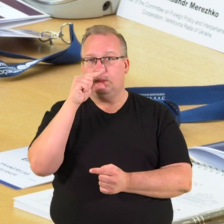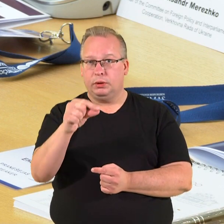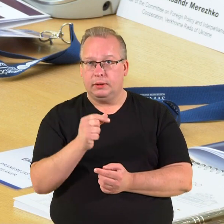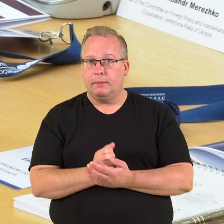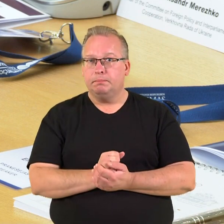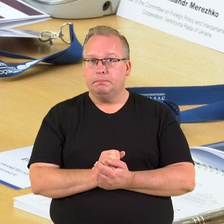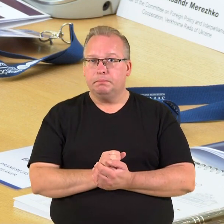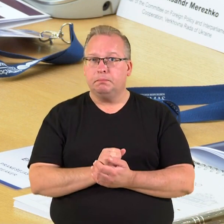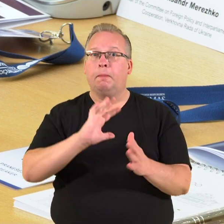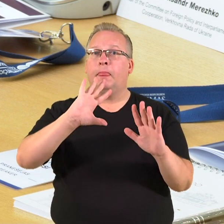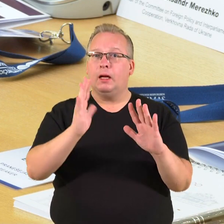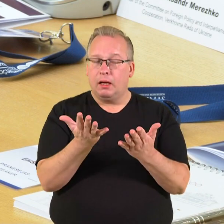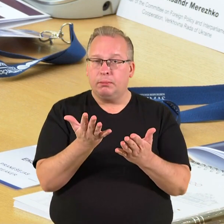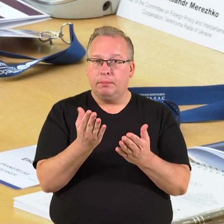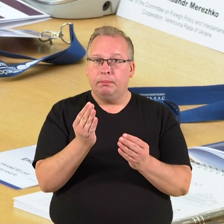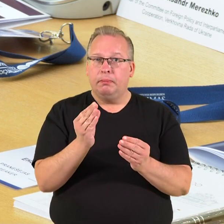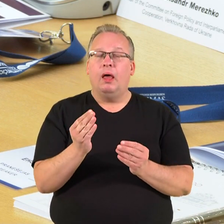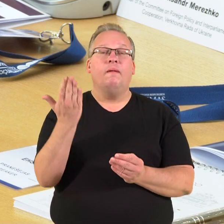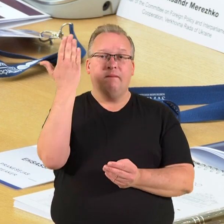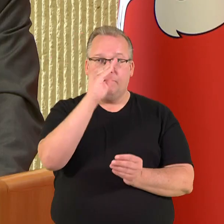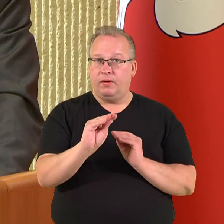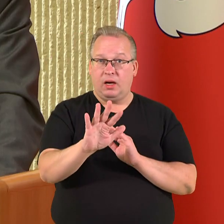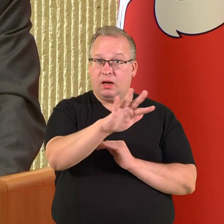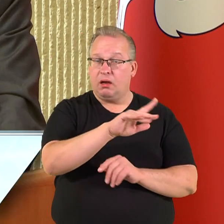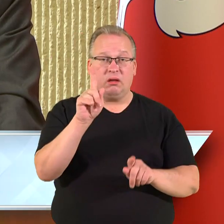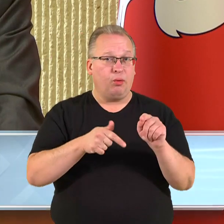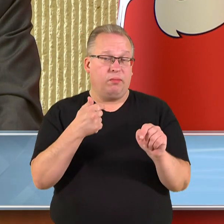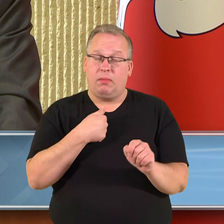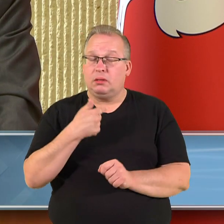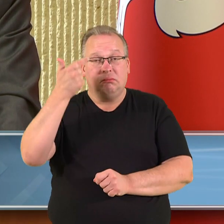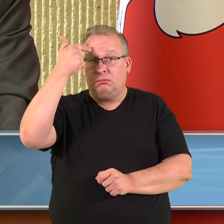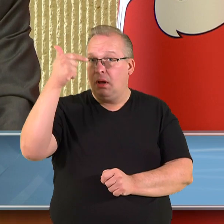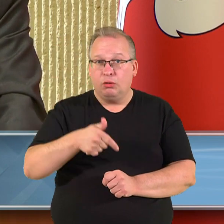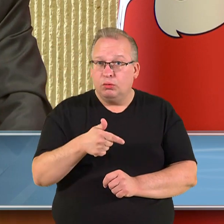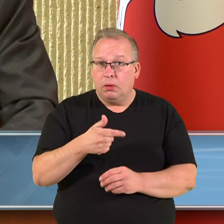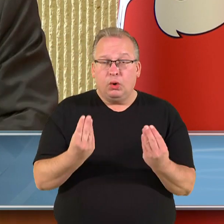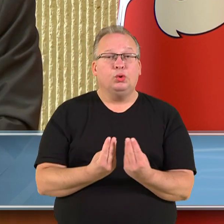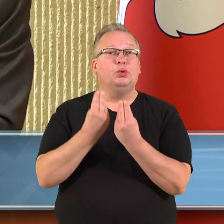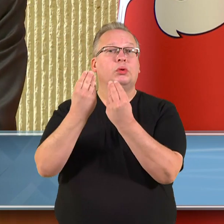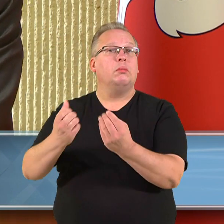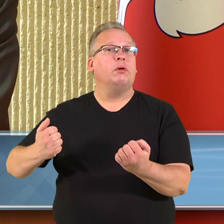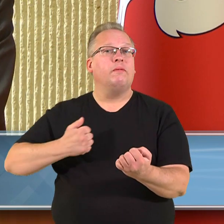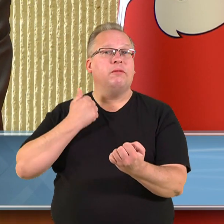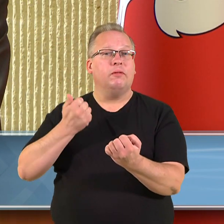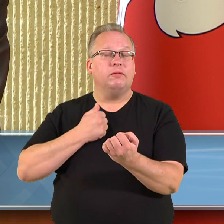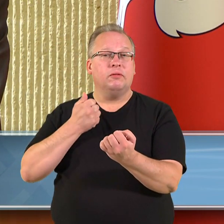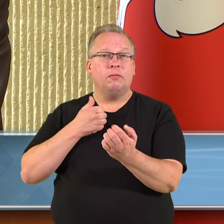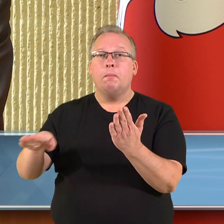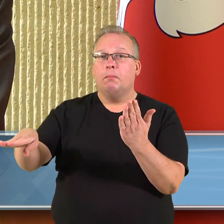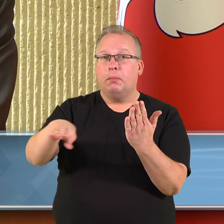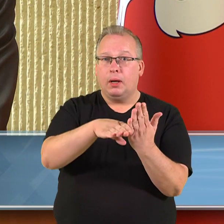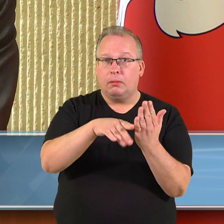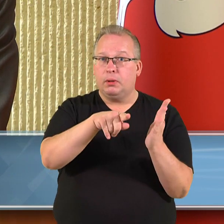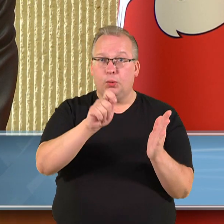nes kaip kolektyviniai vakarai, nesugabėsime suteikti visos įmanomos karinės paramos Ukrainai,